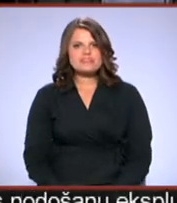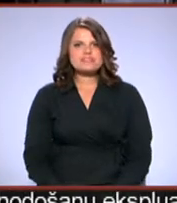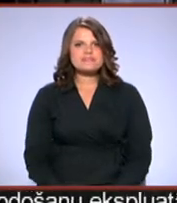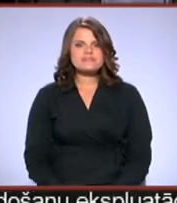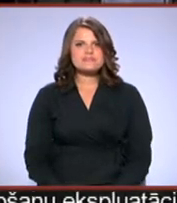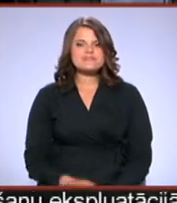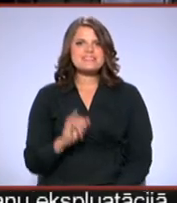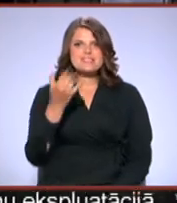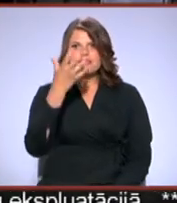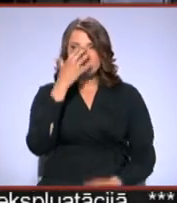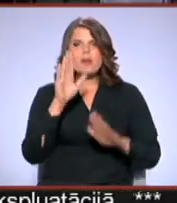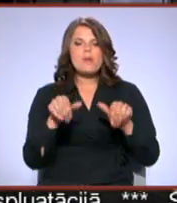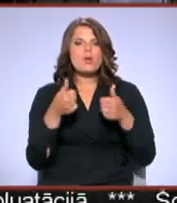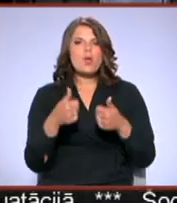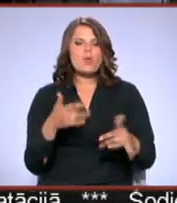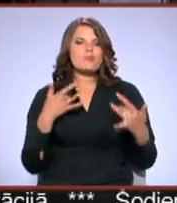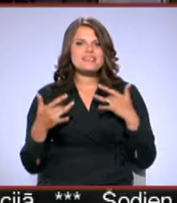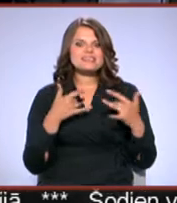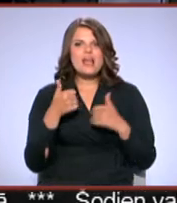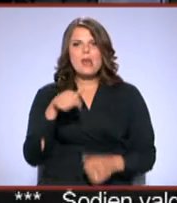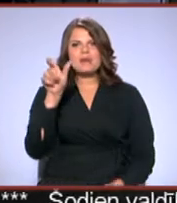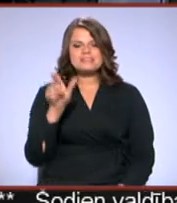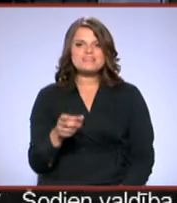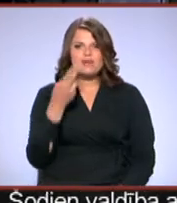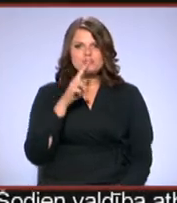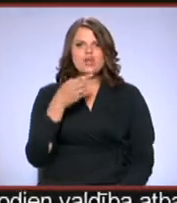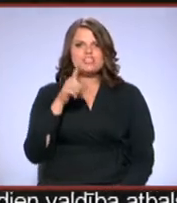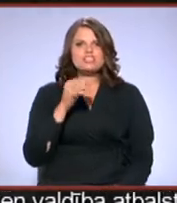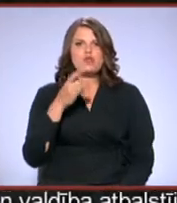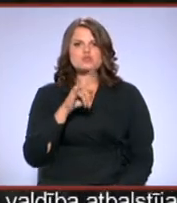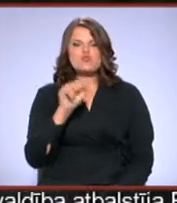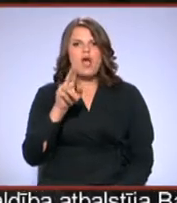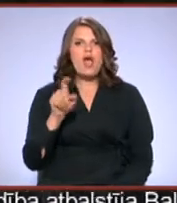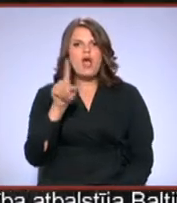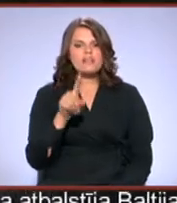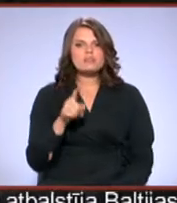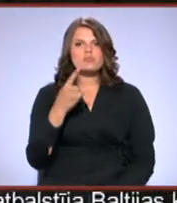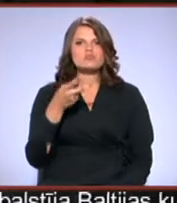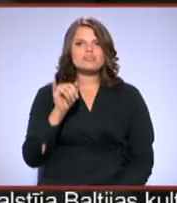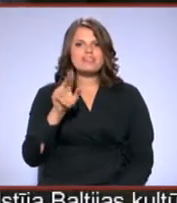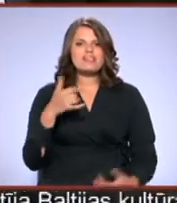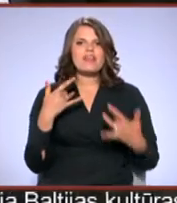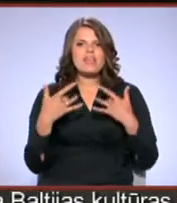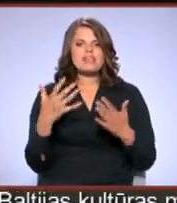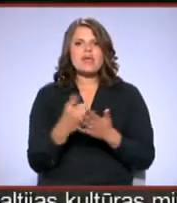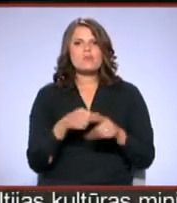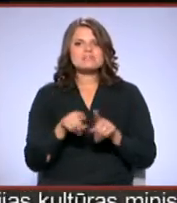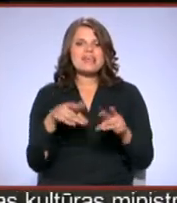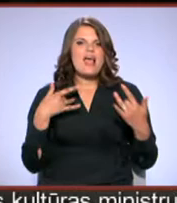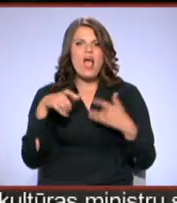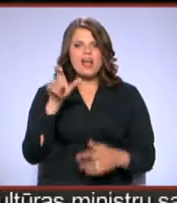Zelta masku par lomu izrādēja krietnēs cilvēks no Sečuanas, Maskavas Puškina teātrī ieguvusi arī aktrisa Aleksandra Ursuļaka.